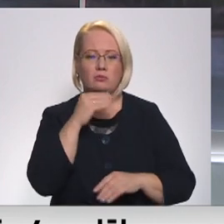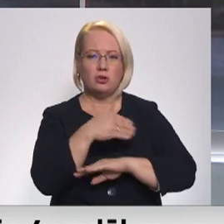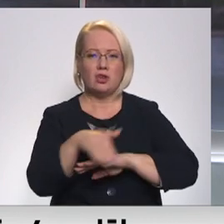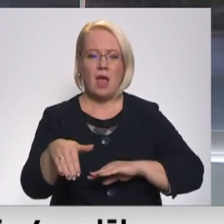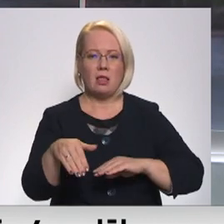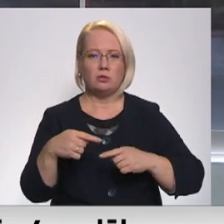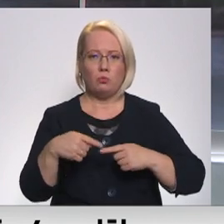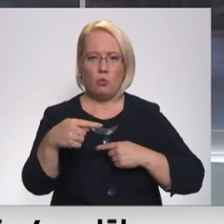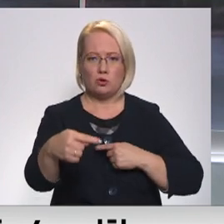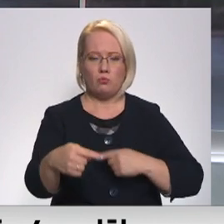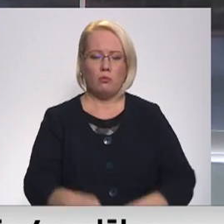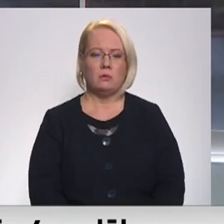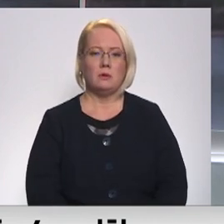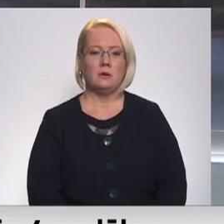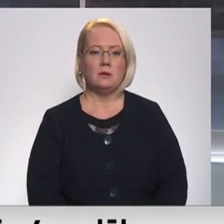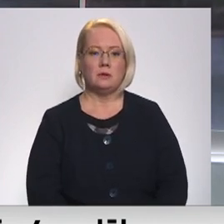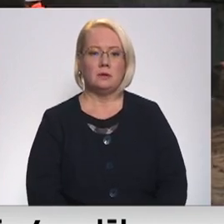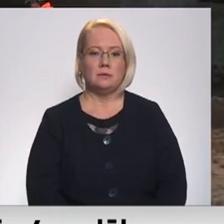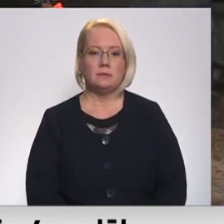posmu. Turpina Dāvids Freidnefelds.